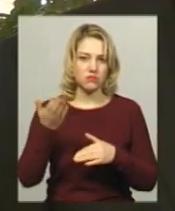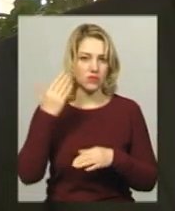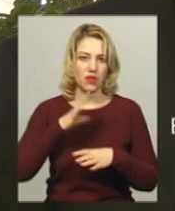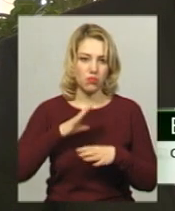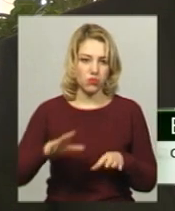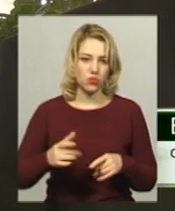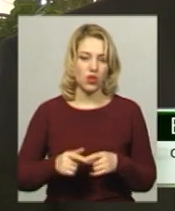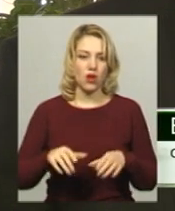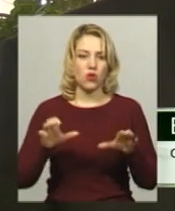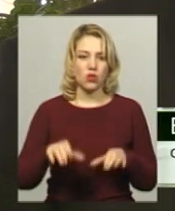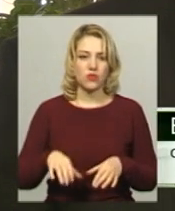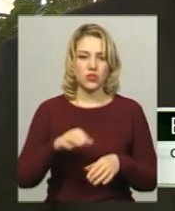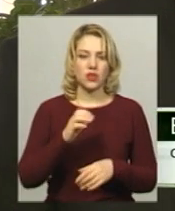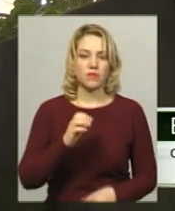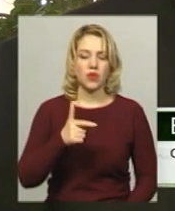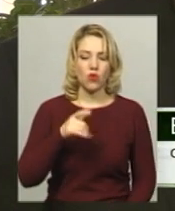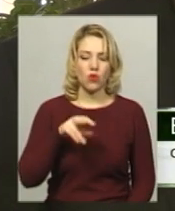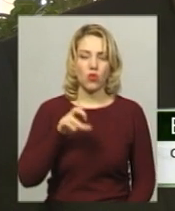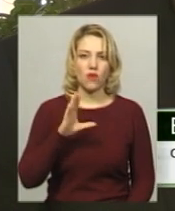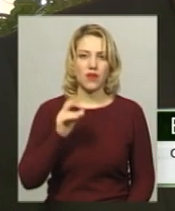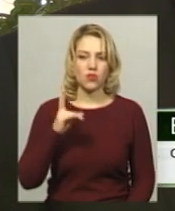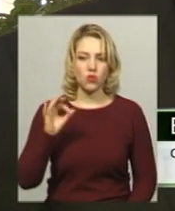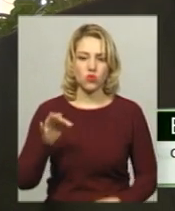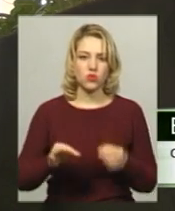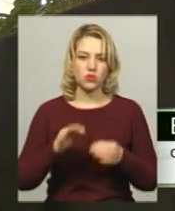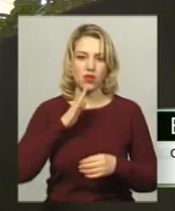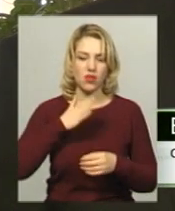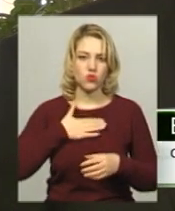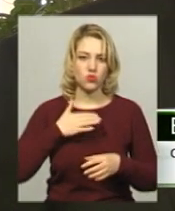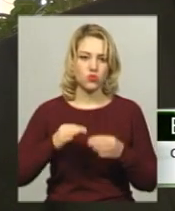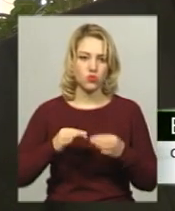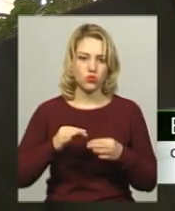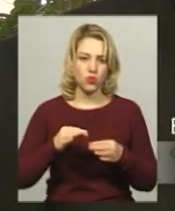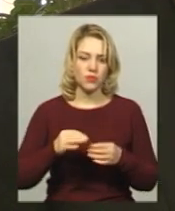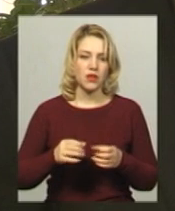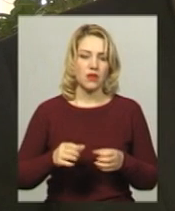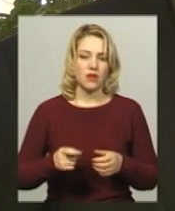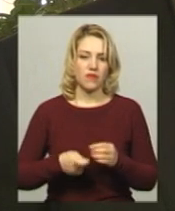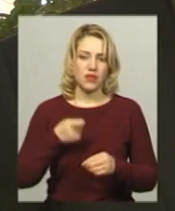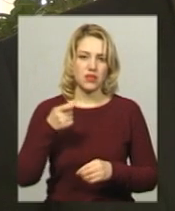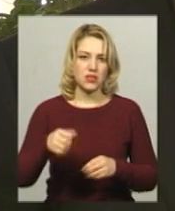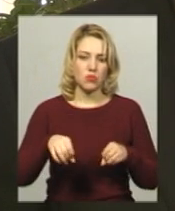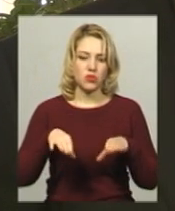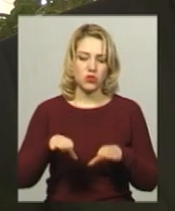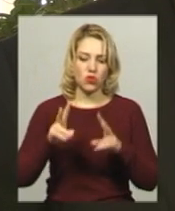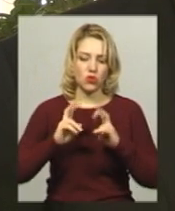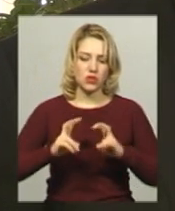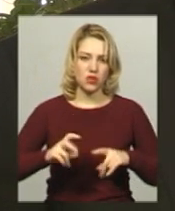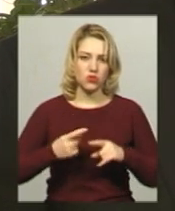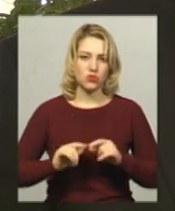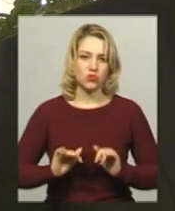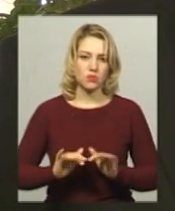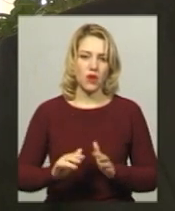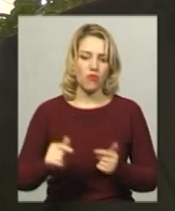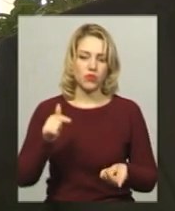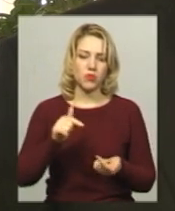суддя Гавриленко Оксана Миколаївна, яка є суддя нашого суду, винесла постанову, розглянувши дану справу, відповідно